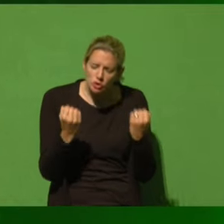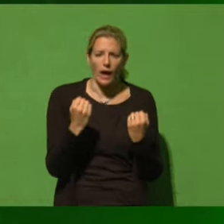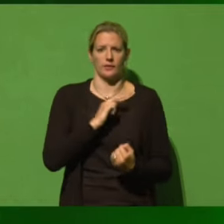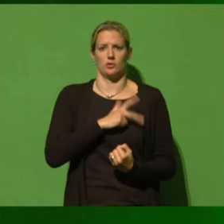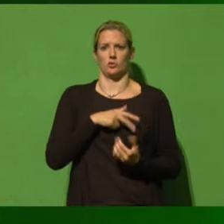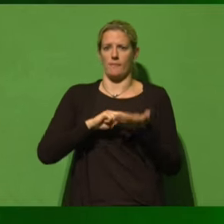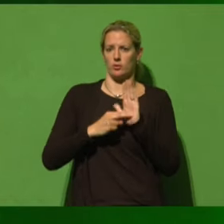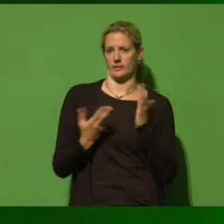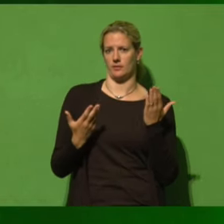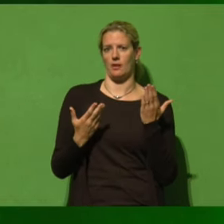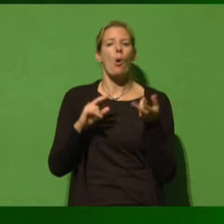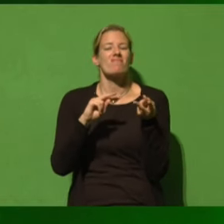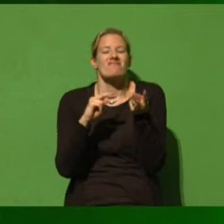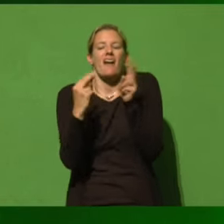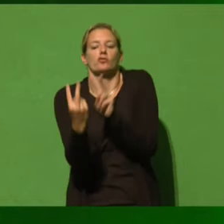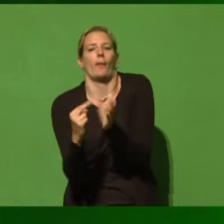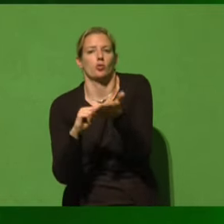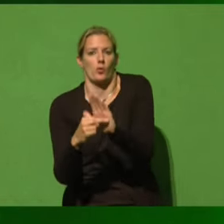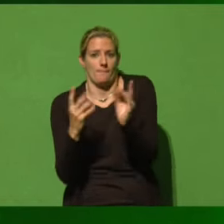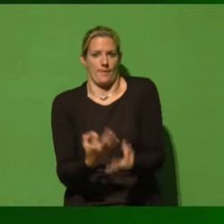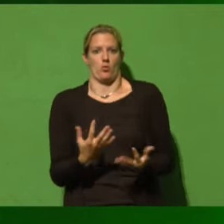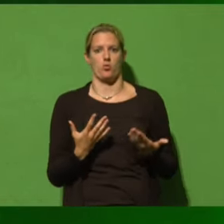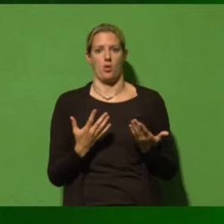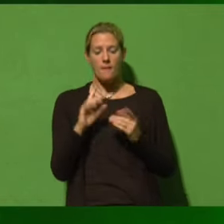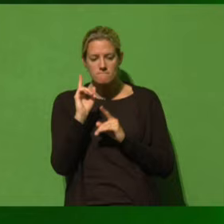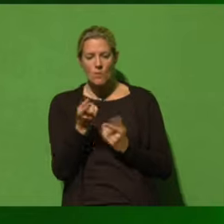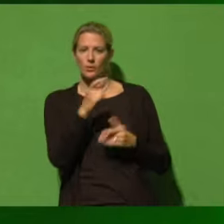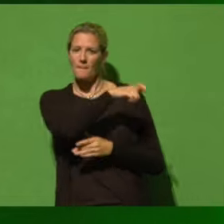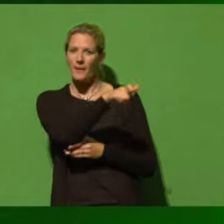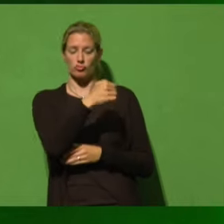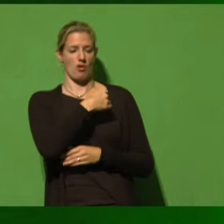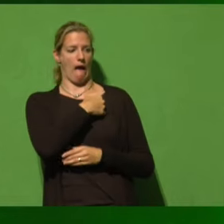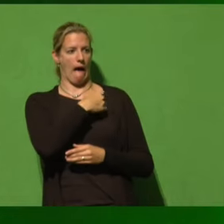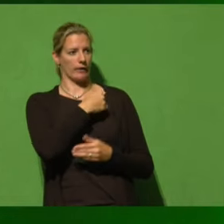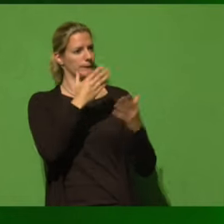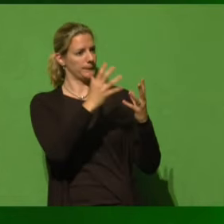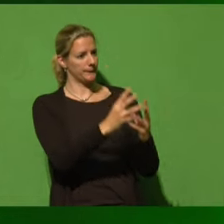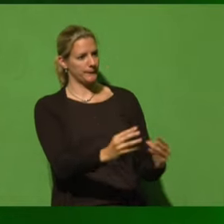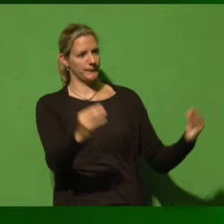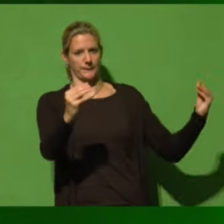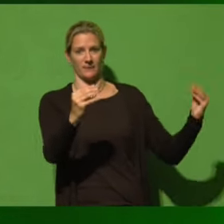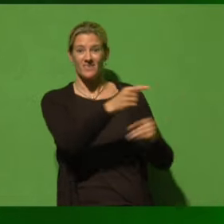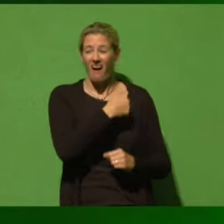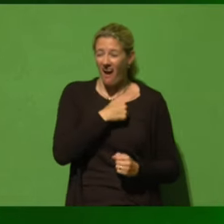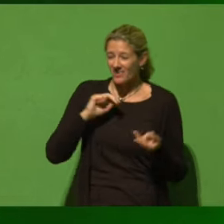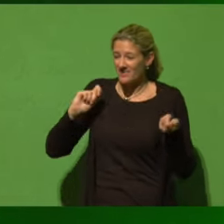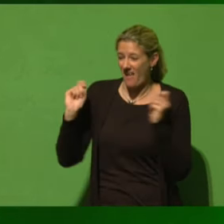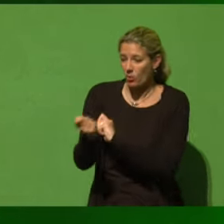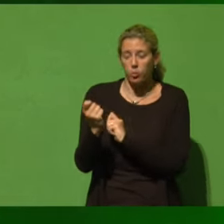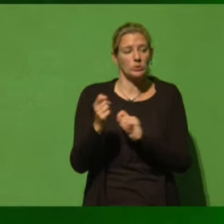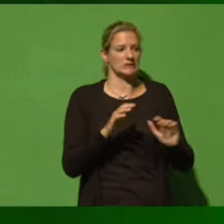eine gute Transformationspolitik, eine Politik, die den Menschen die Angst vor der Veränderung nimmt. Das ist ganz, ganz zentral.